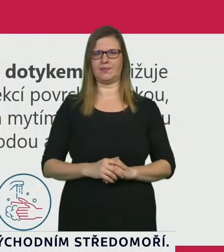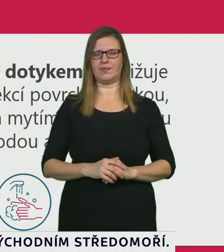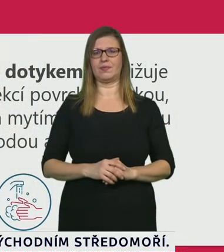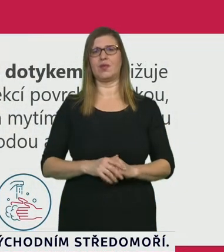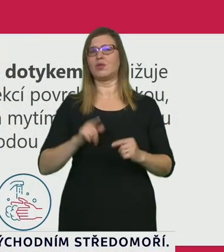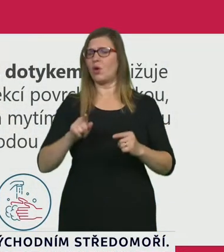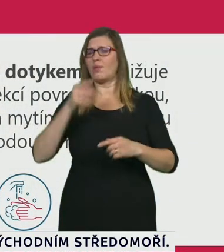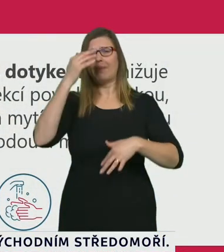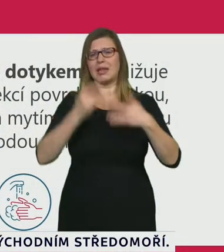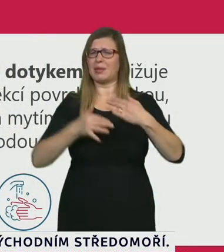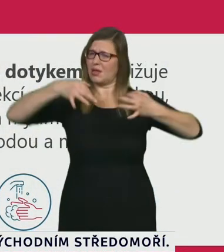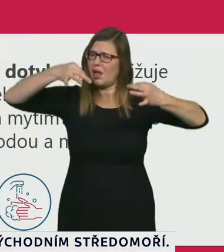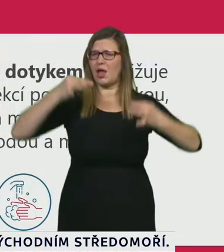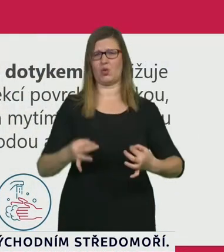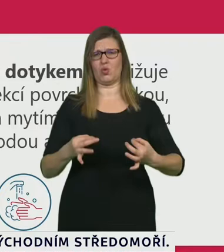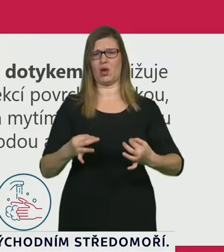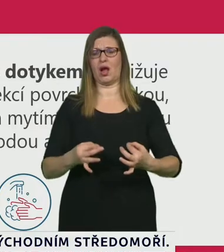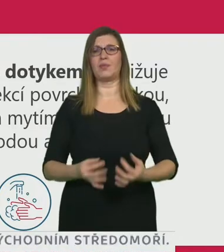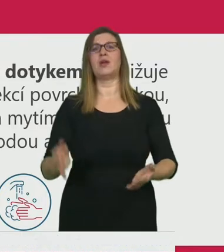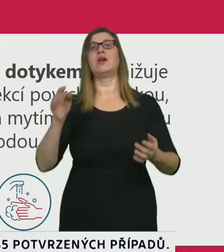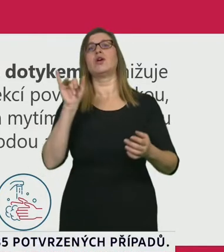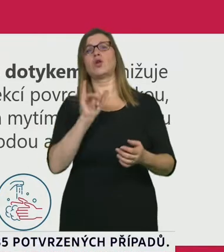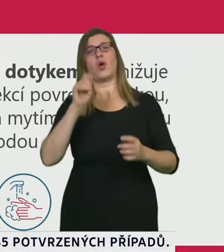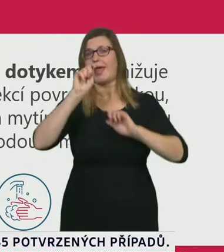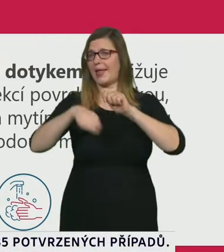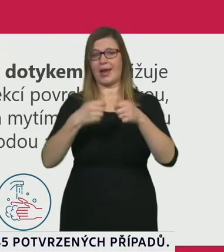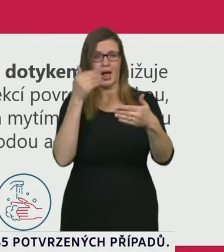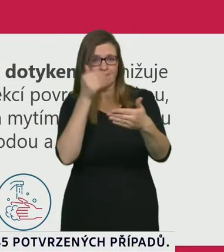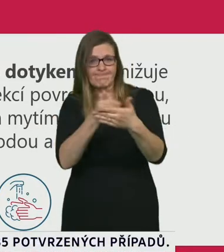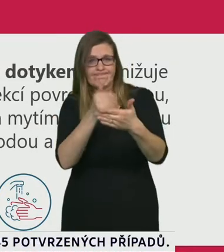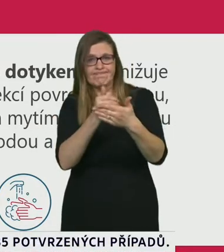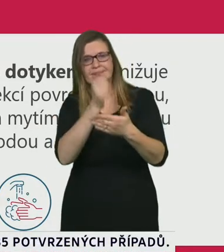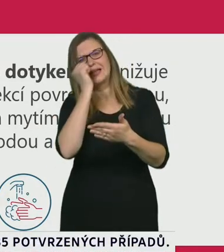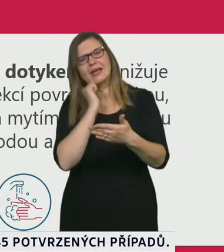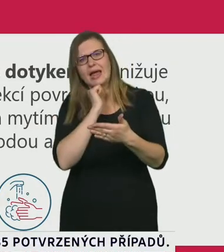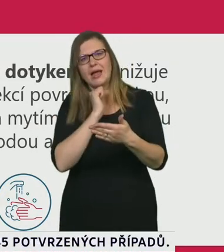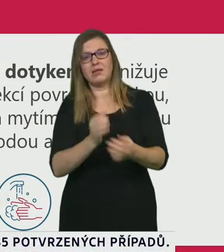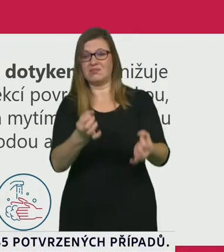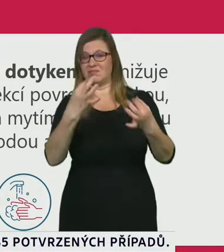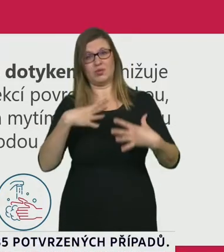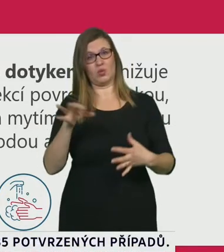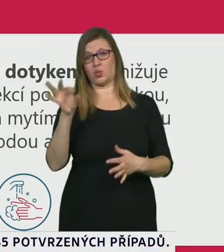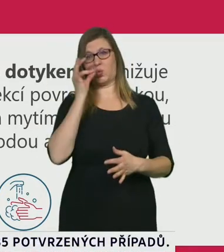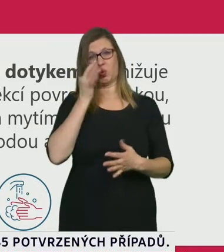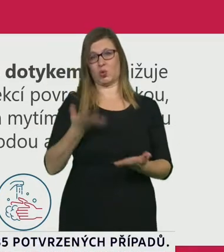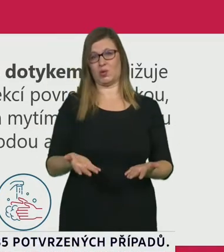kde není osobní kontakt, není přenos. Jinými slovy, čím menší je mezilidský